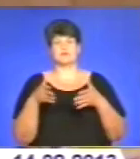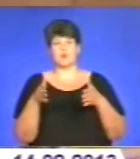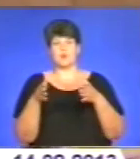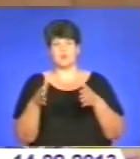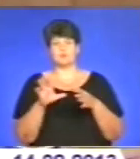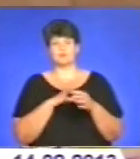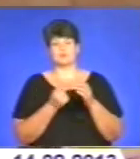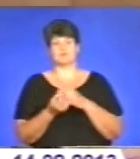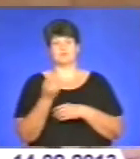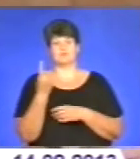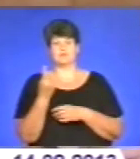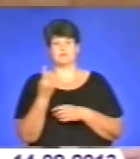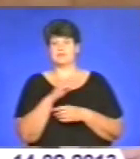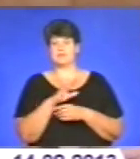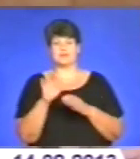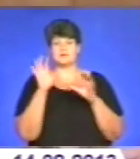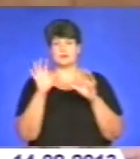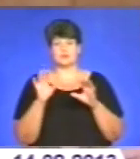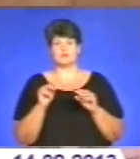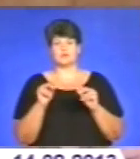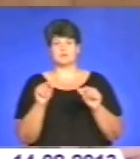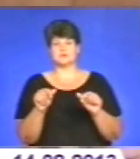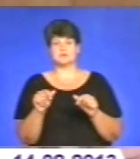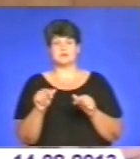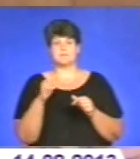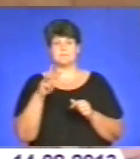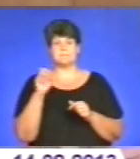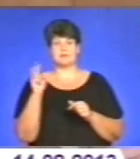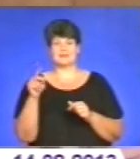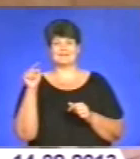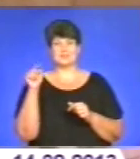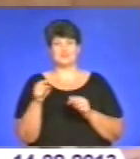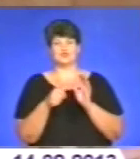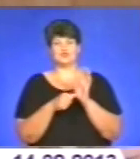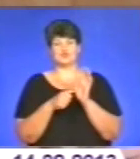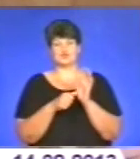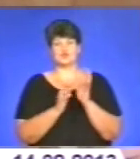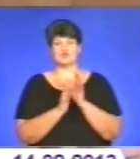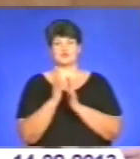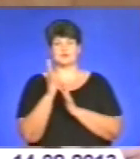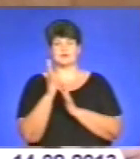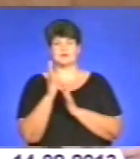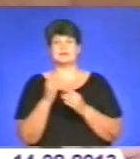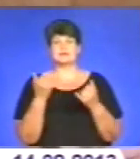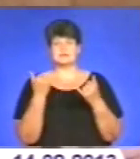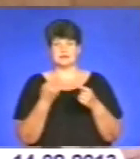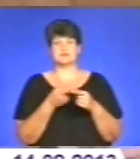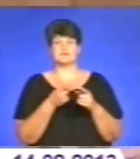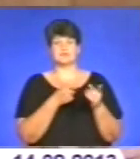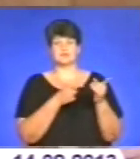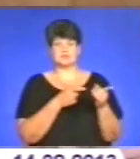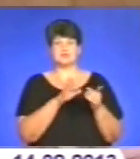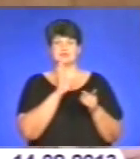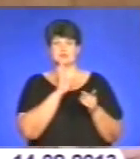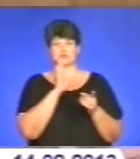було виявлено незаконний посів снодійного маку в кількості 1600 рослин. На даний час відносно цього громадянина та